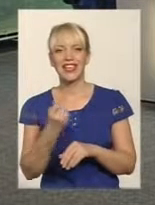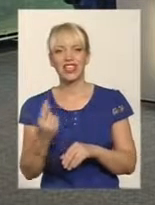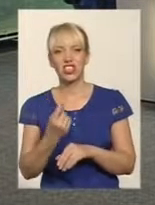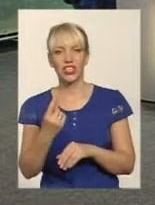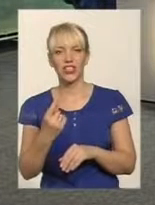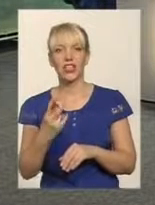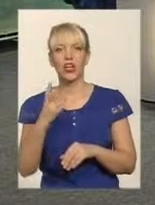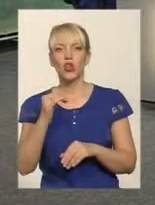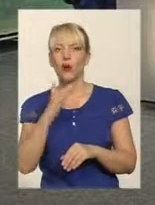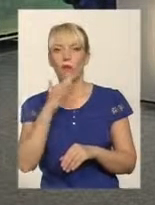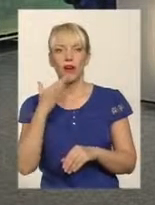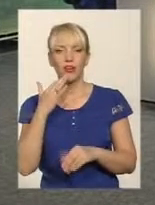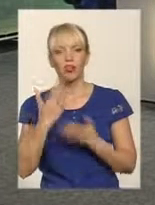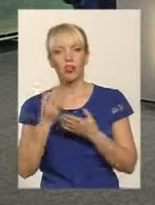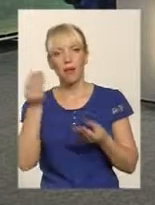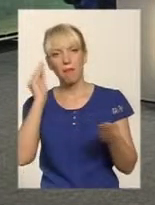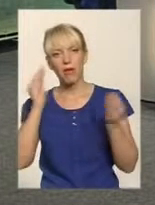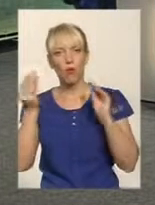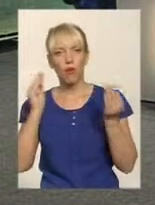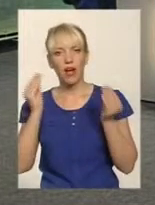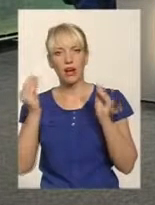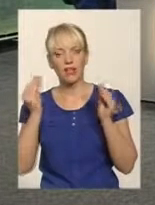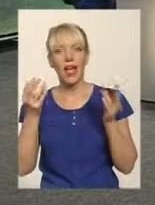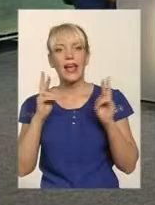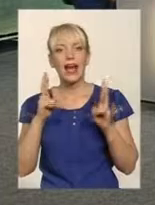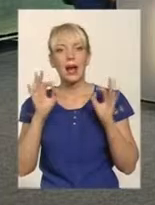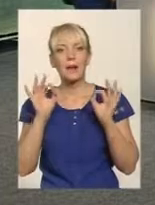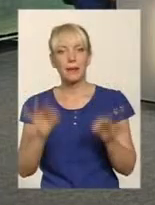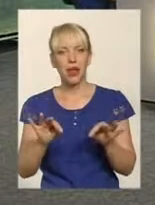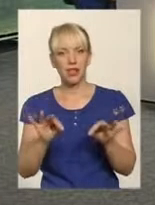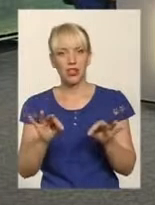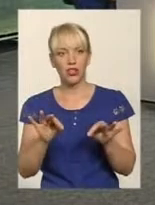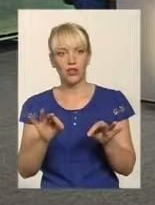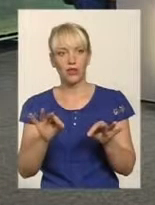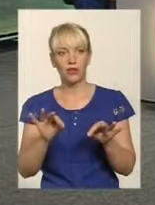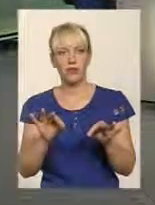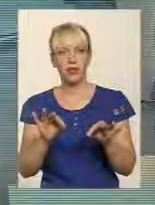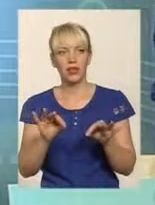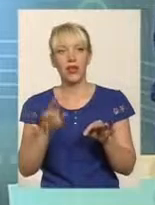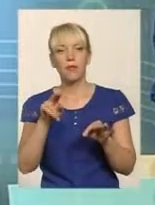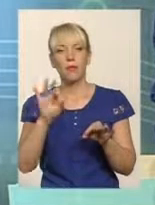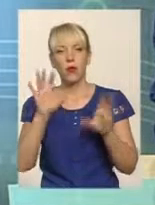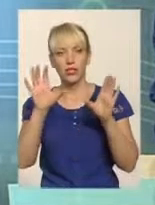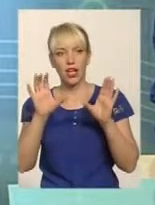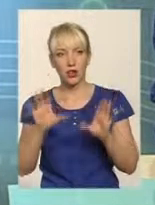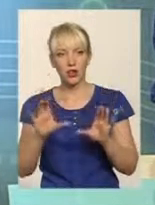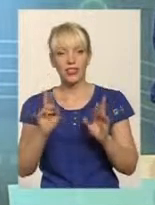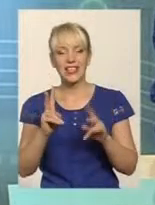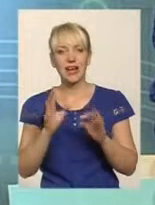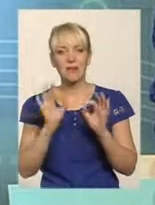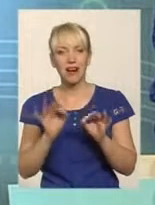багато різних толкувань. Як правильно і позаконно, як вона